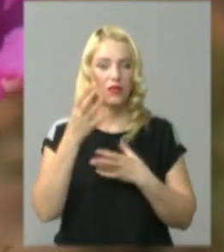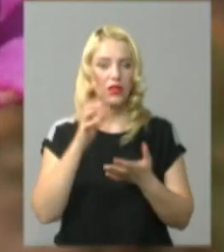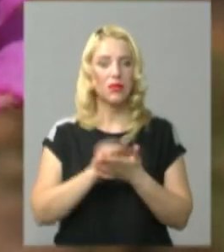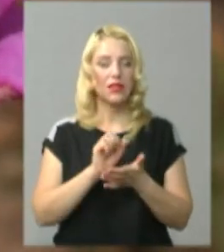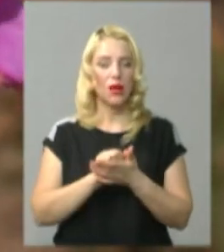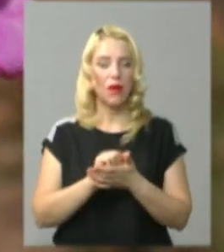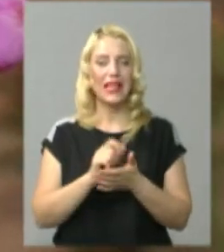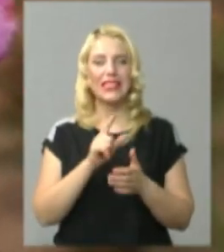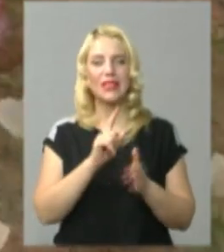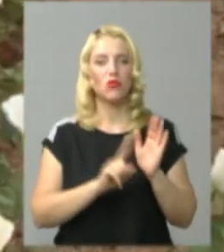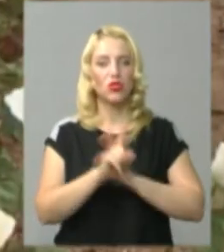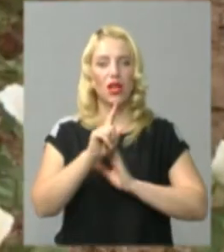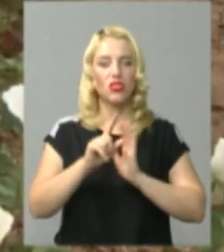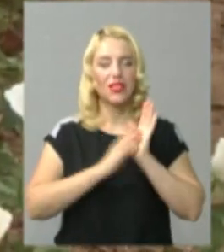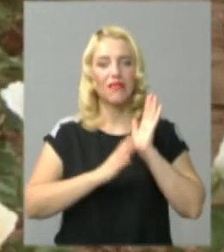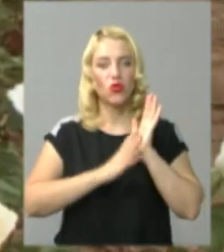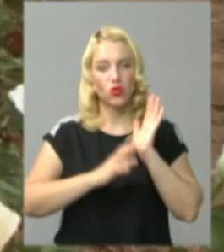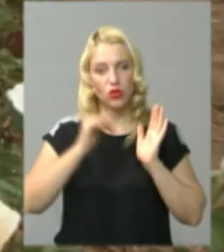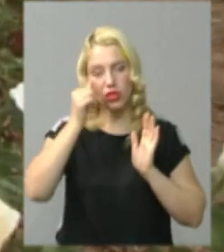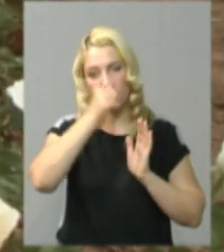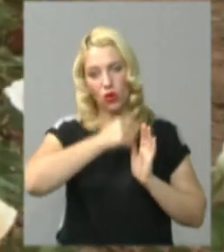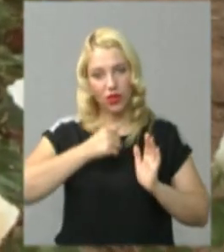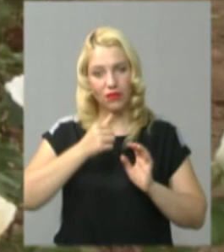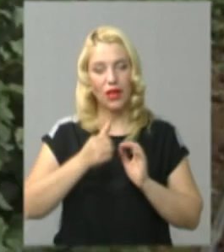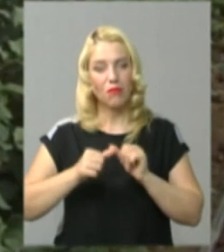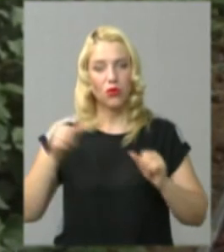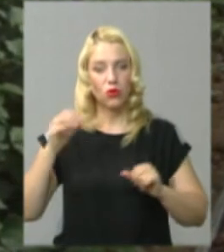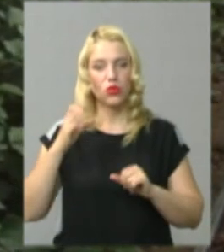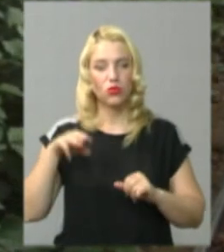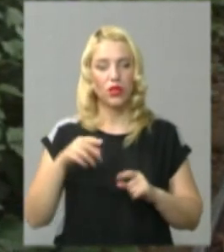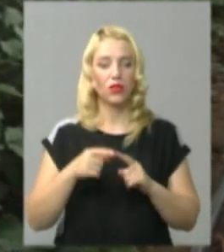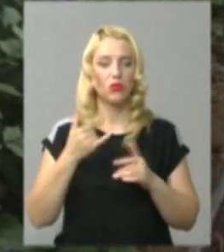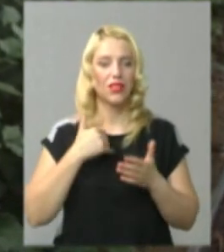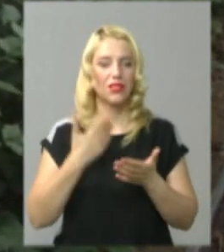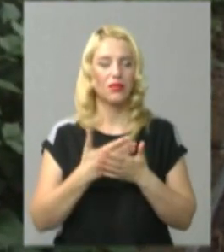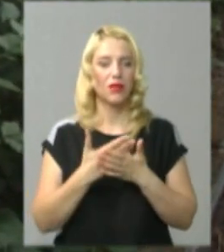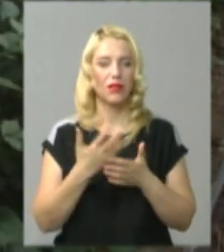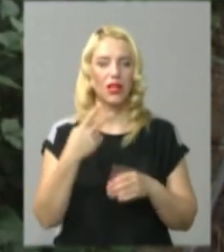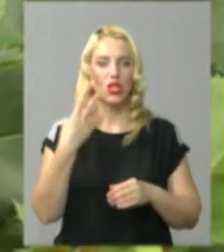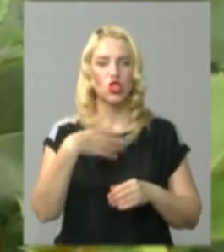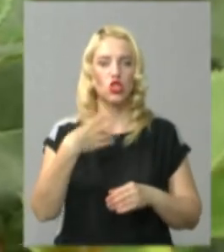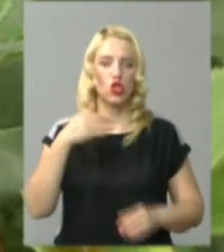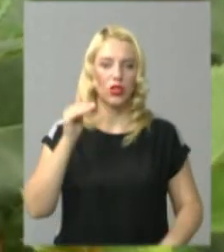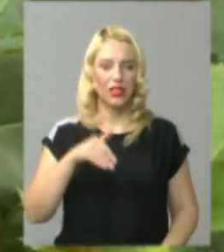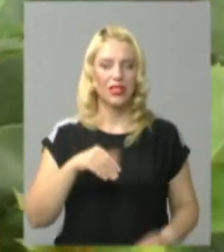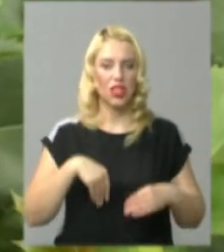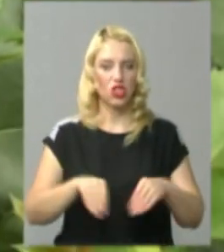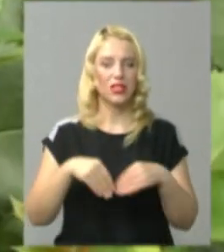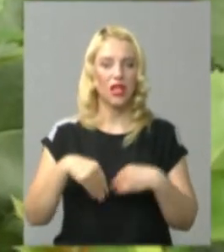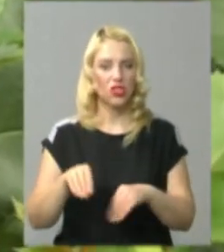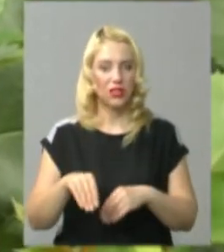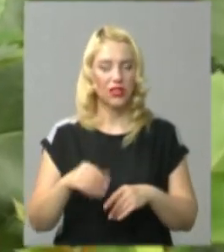родині займається з 90-х років минулого століття. На даний момент у нас є десь близько 40 тисяч саджанців.